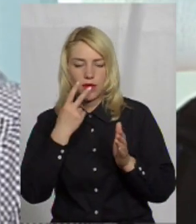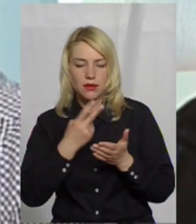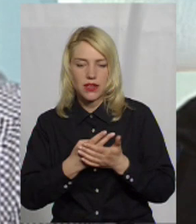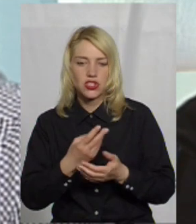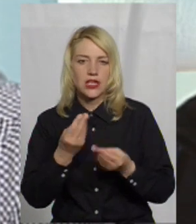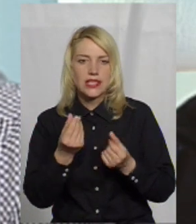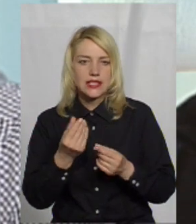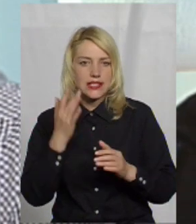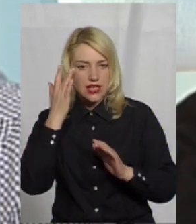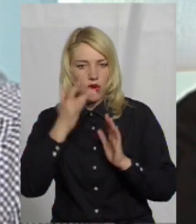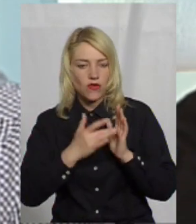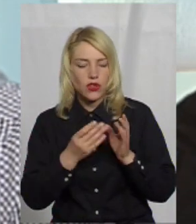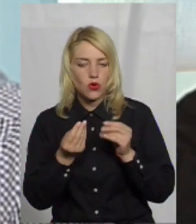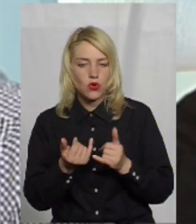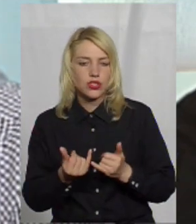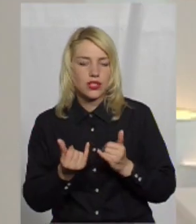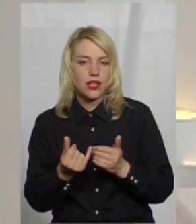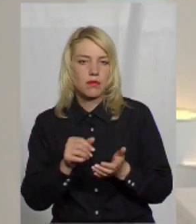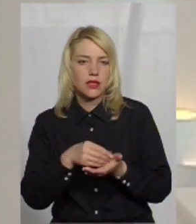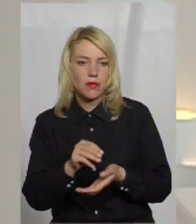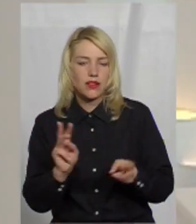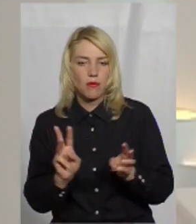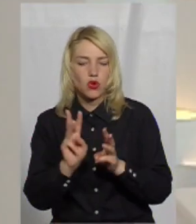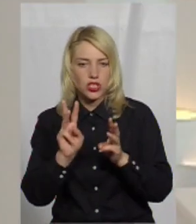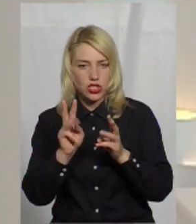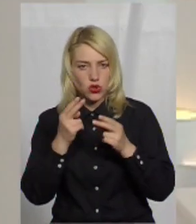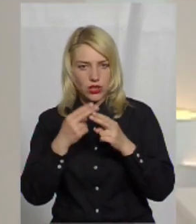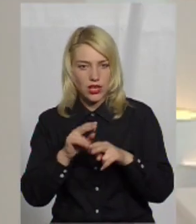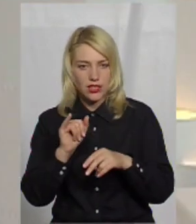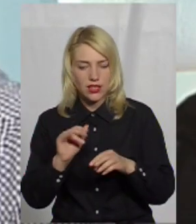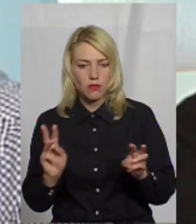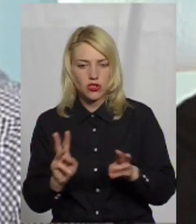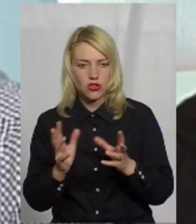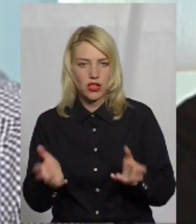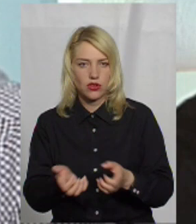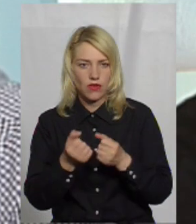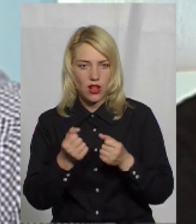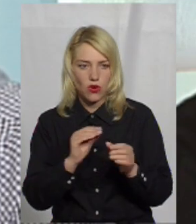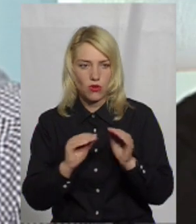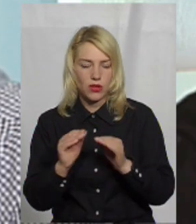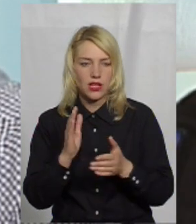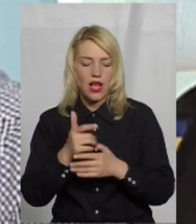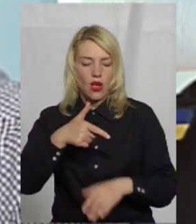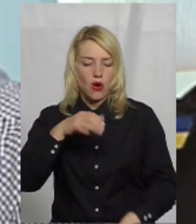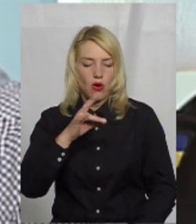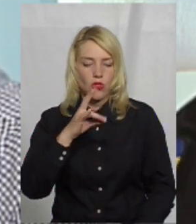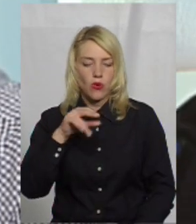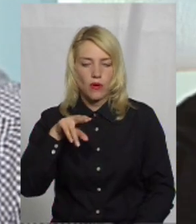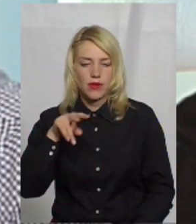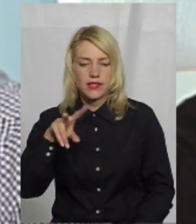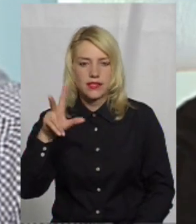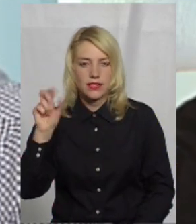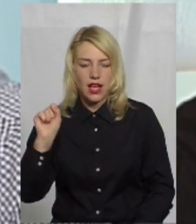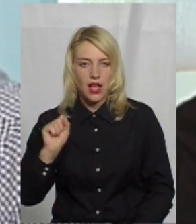саме на придбання пожежної техніки, пожежно-рятувальне обладнання. В нас виходила ситуація і Ганопільська громада, це